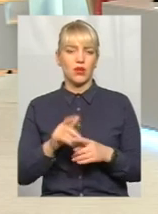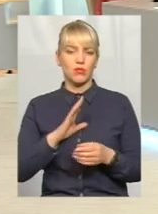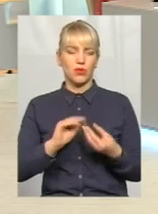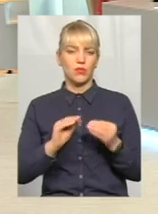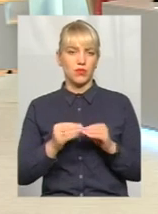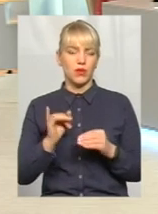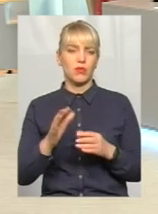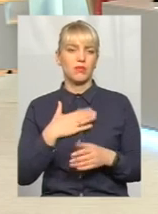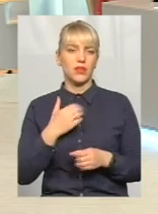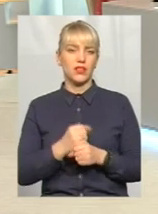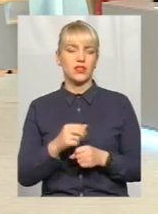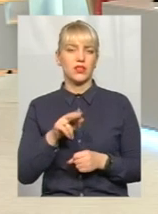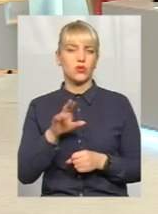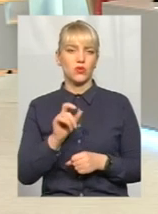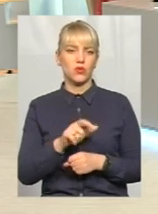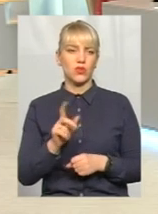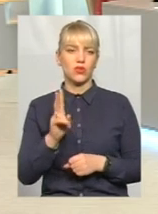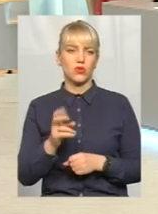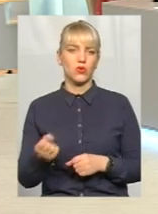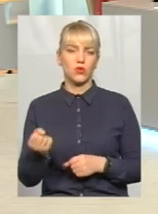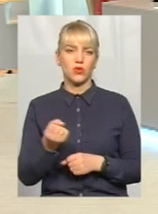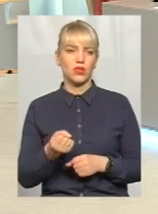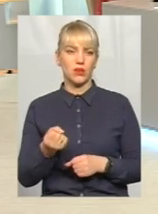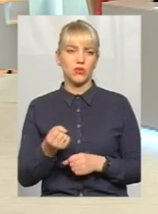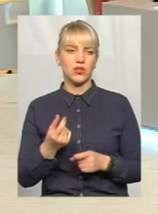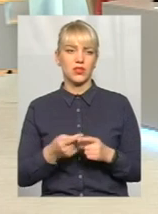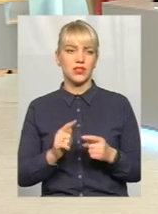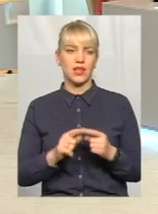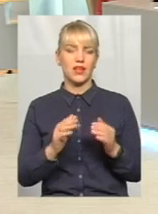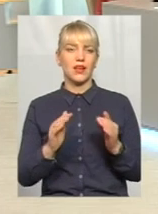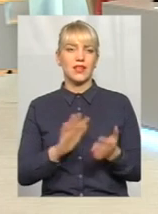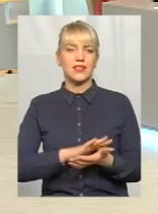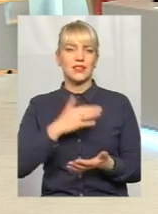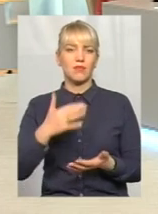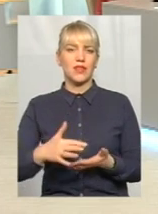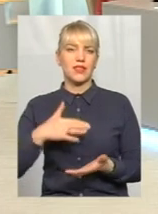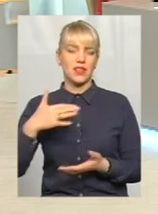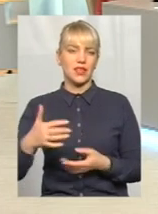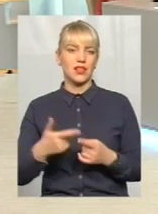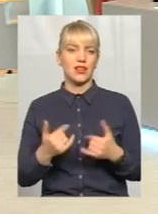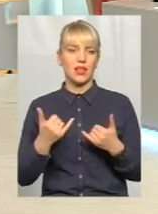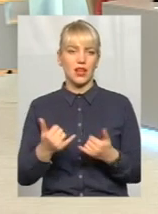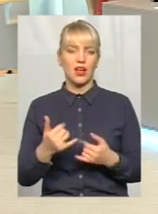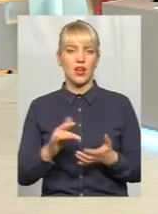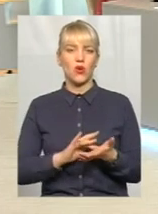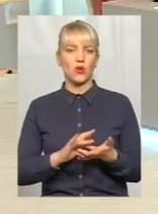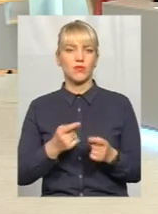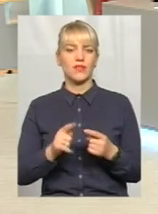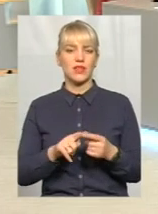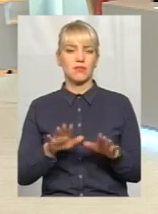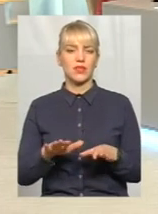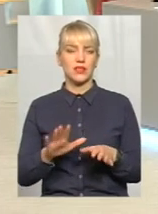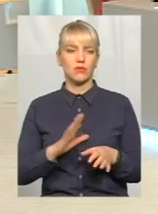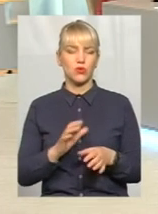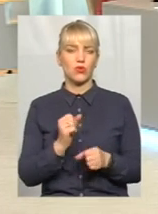претензії до людей, які утримують смітник. Просто для ромів це було місце роботи, місце